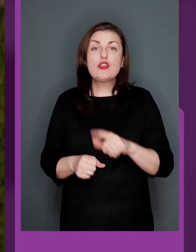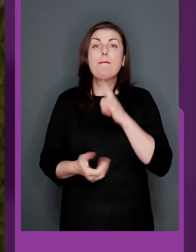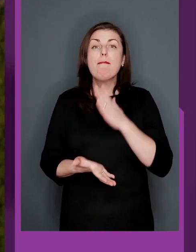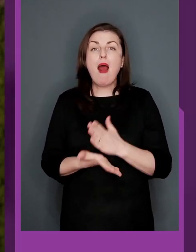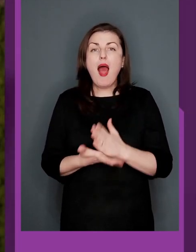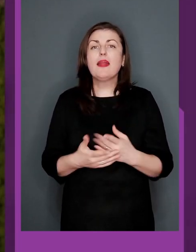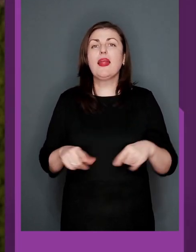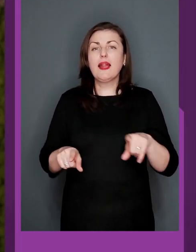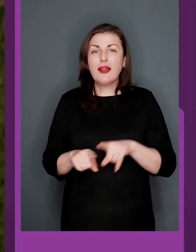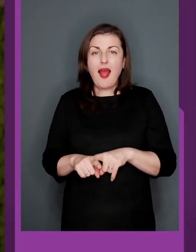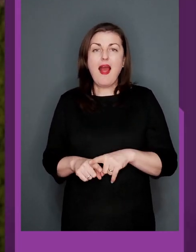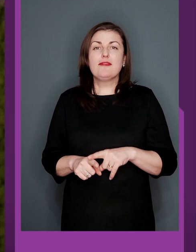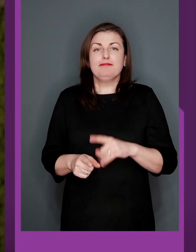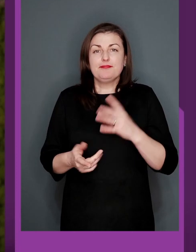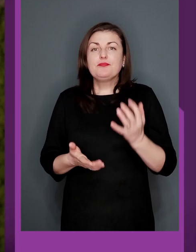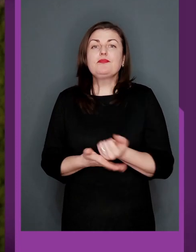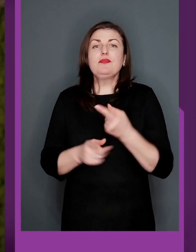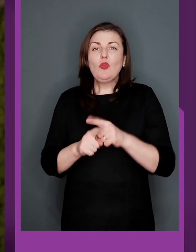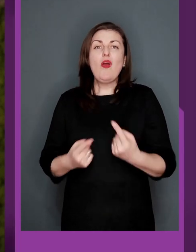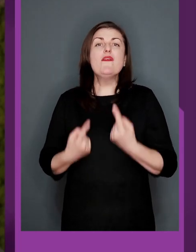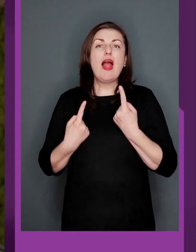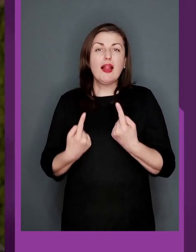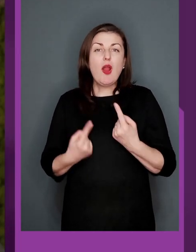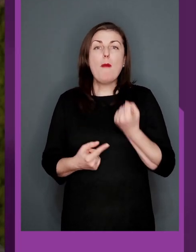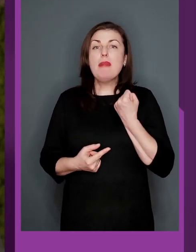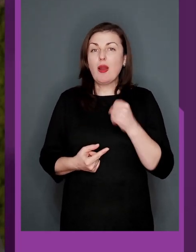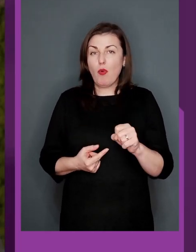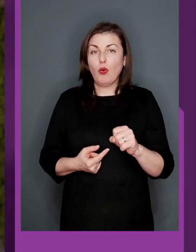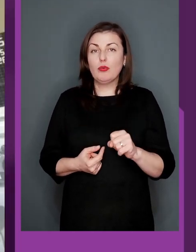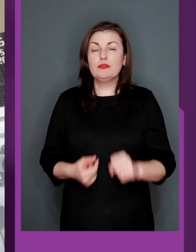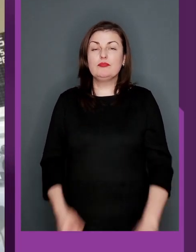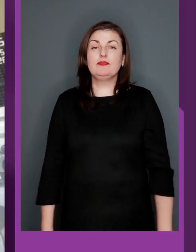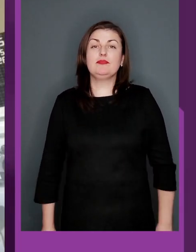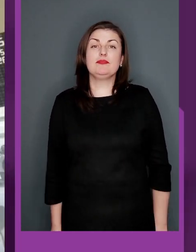маєте ось так зазіхнути на таку велику перемогу?